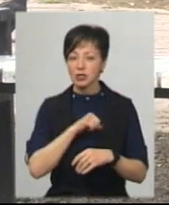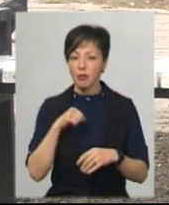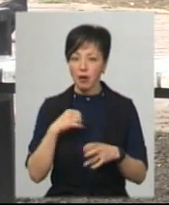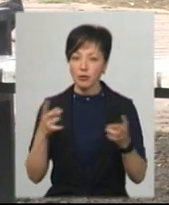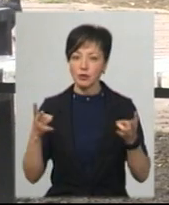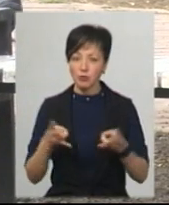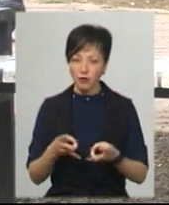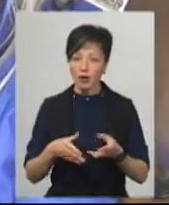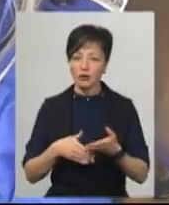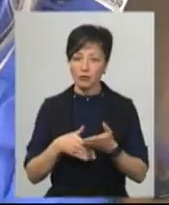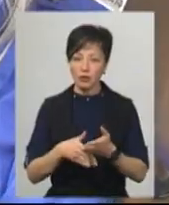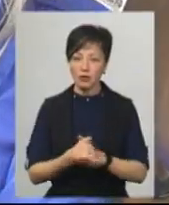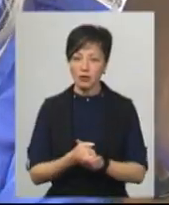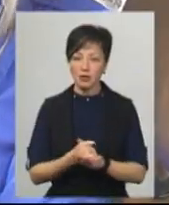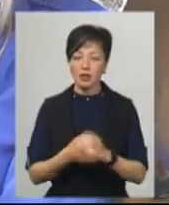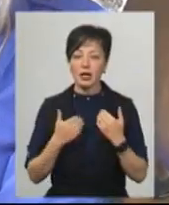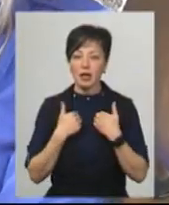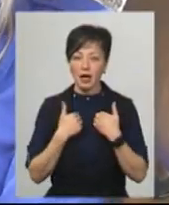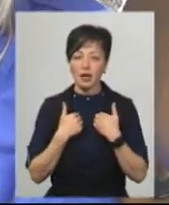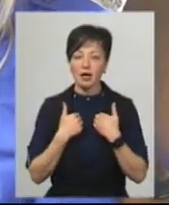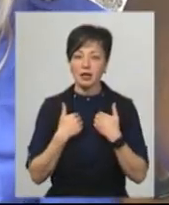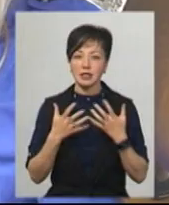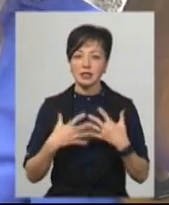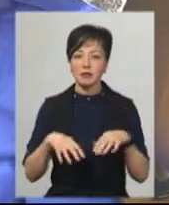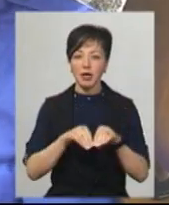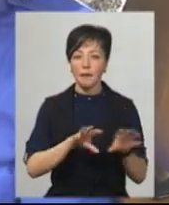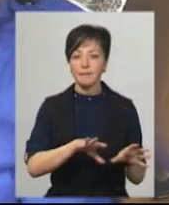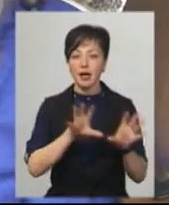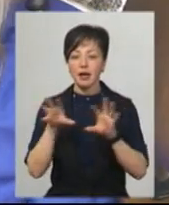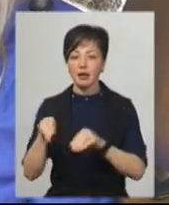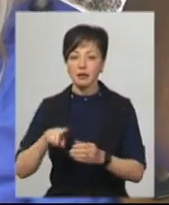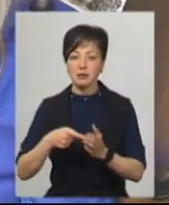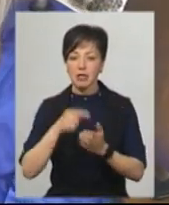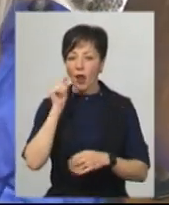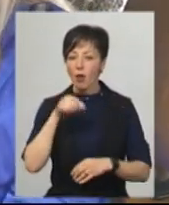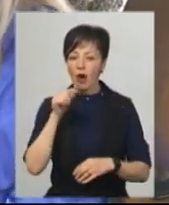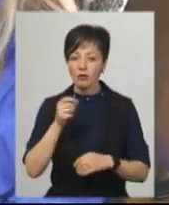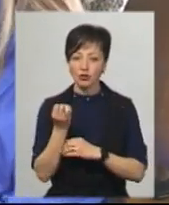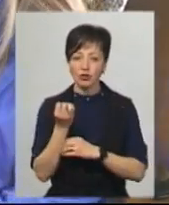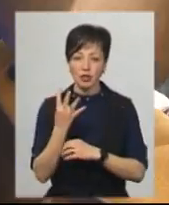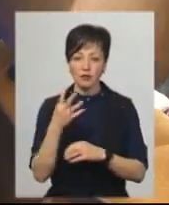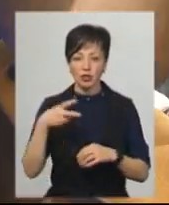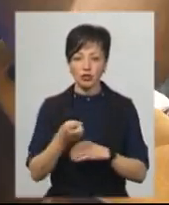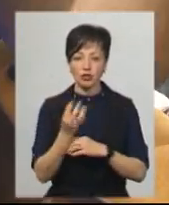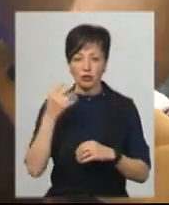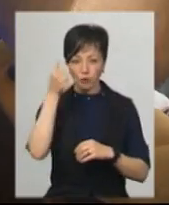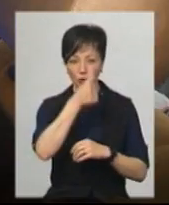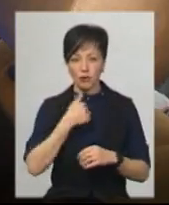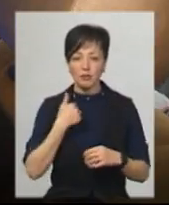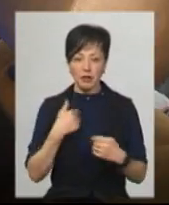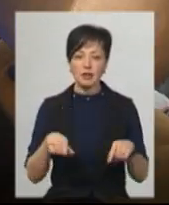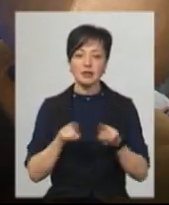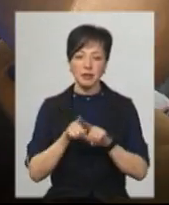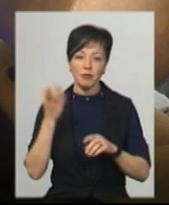потребувала допомоги. Я з сім'єю переїхала з міста Луганська в 2014 році. Мені колись так